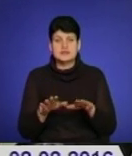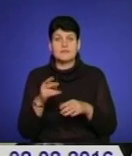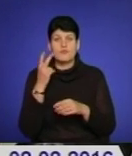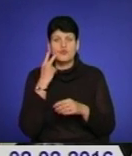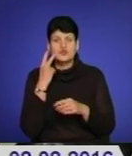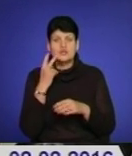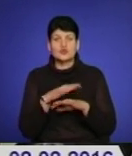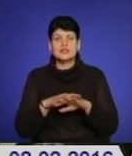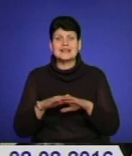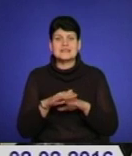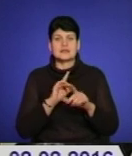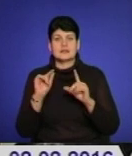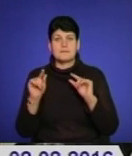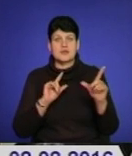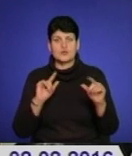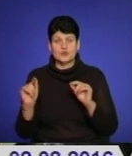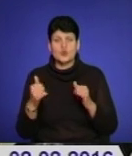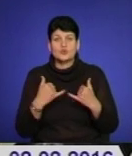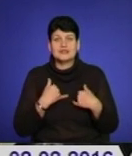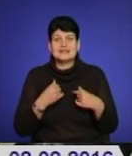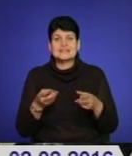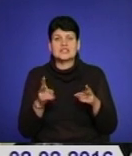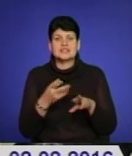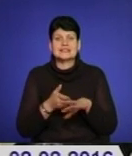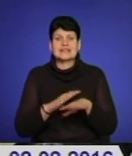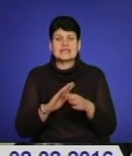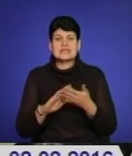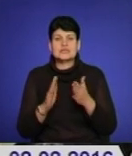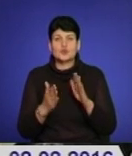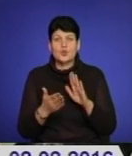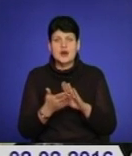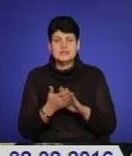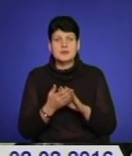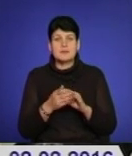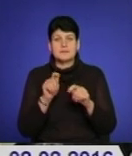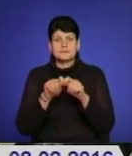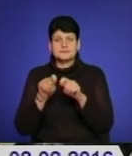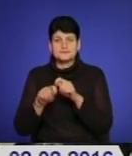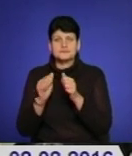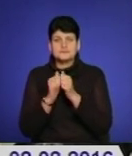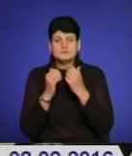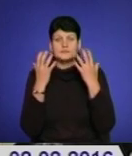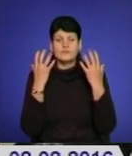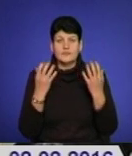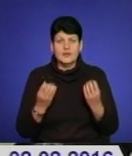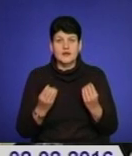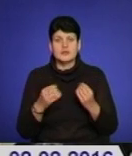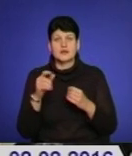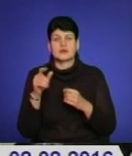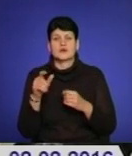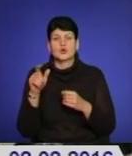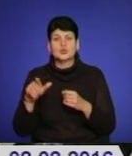десь населення мігрує. В нас залишається складна ситуація, ми стежуємо кожен день по людям, які